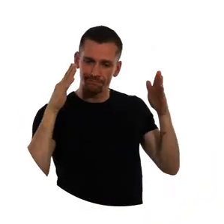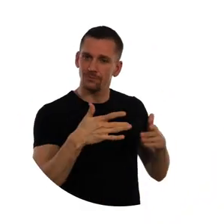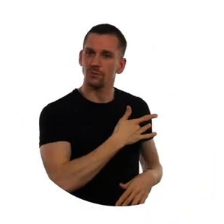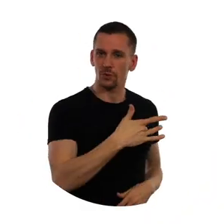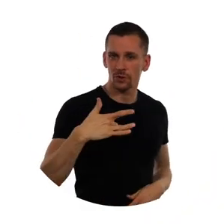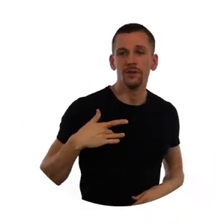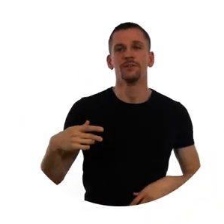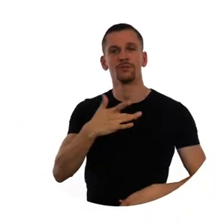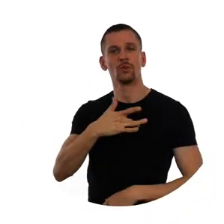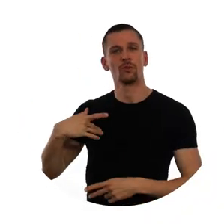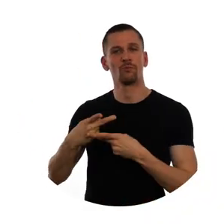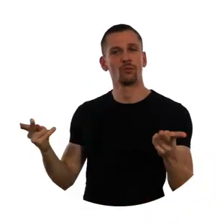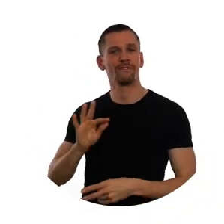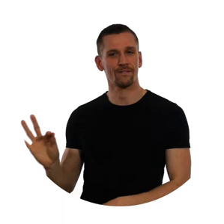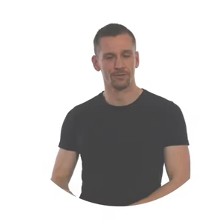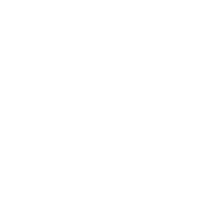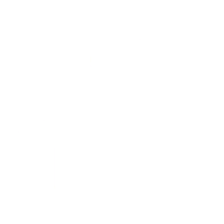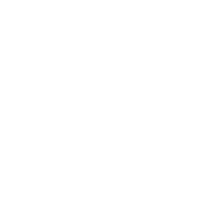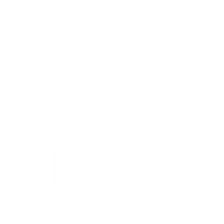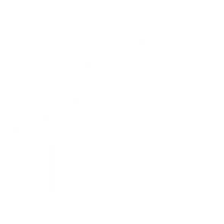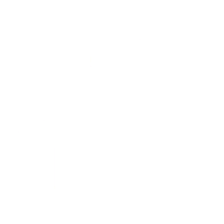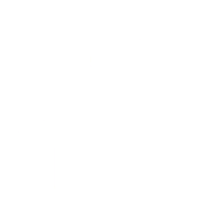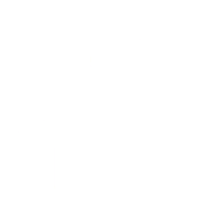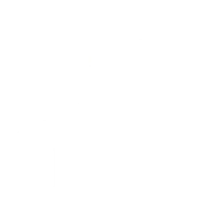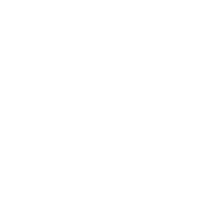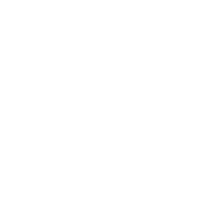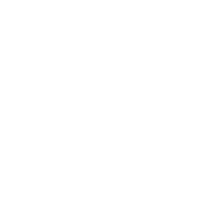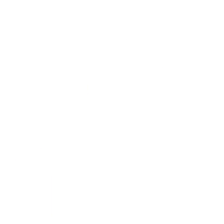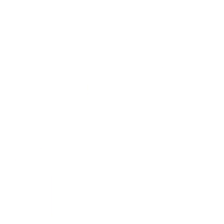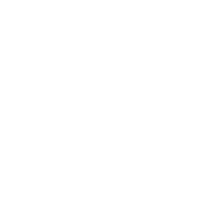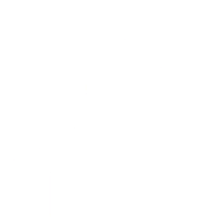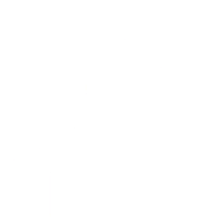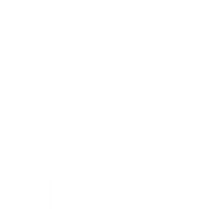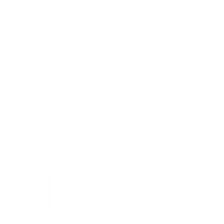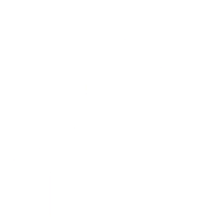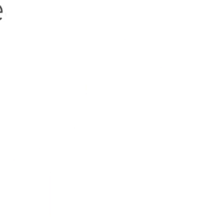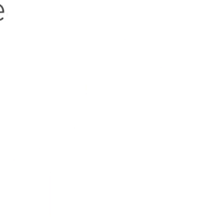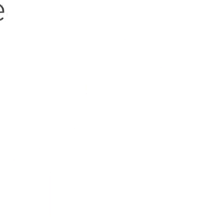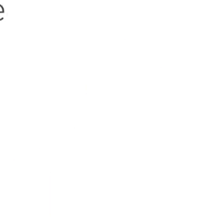ou sur gouvernement.fr. Ceci est un message du ministère chargé de la Santé et de Santé publique France.